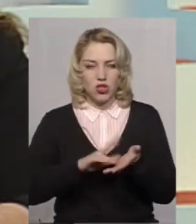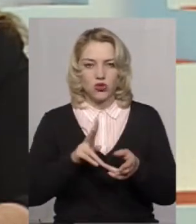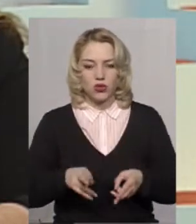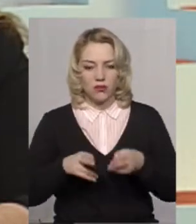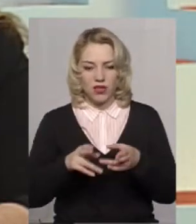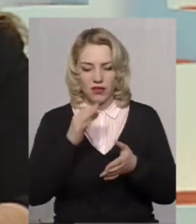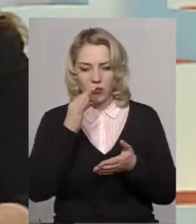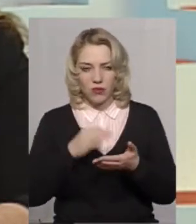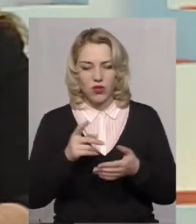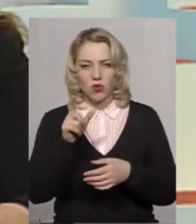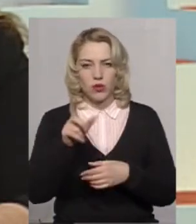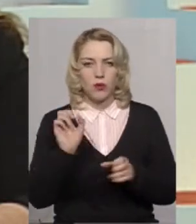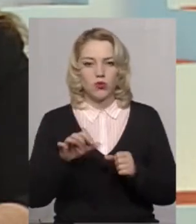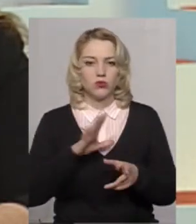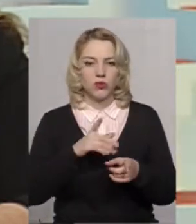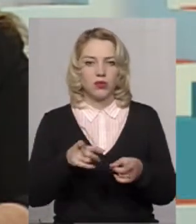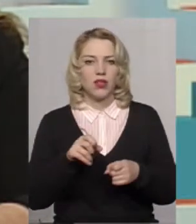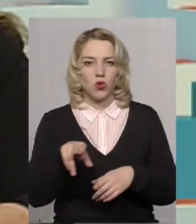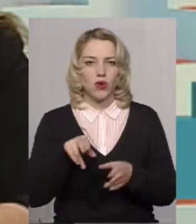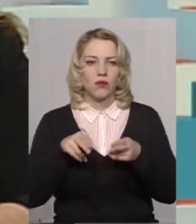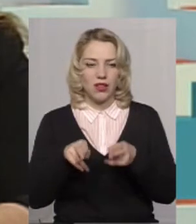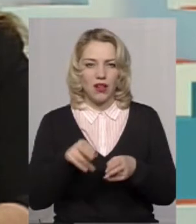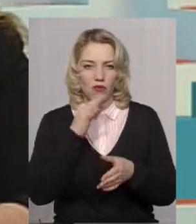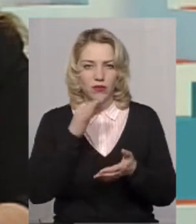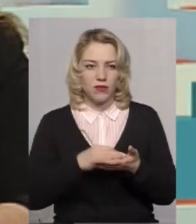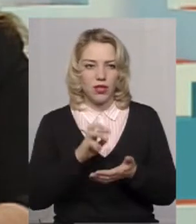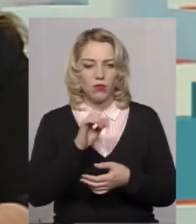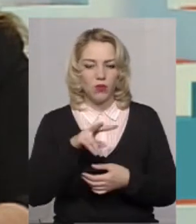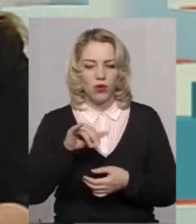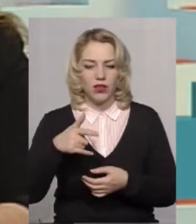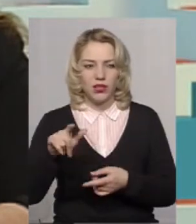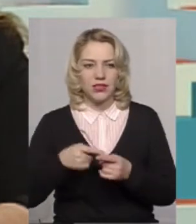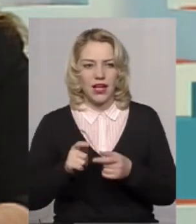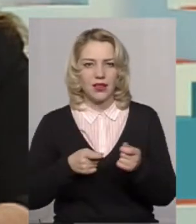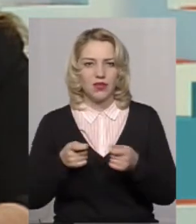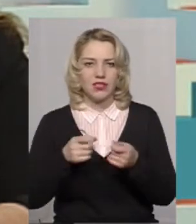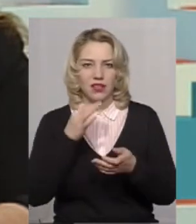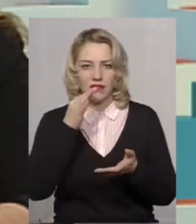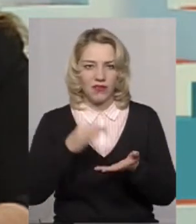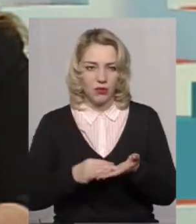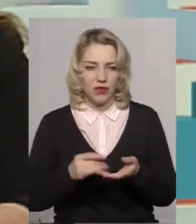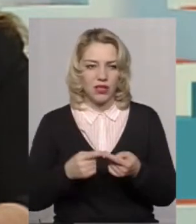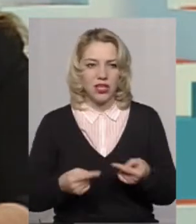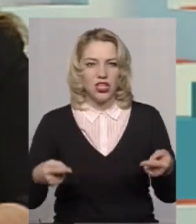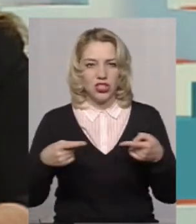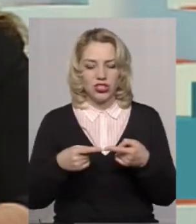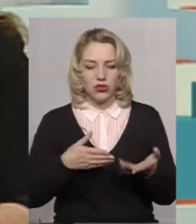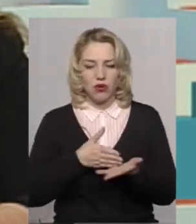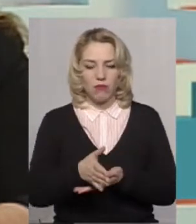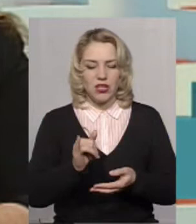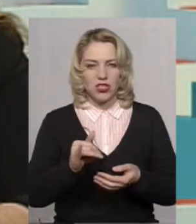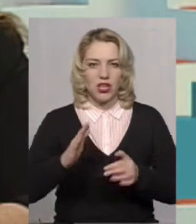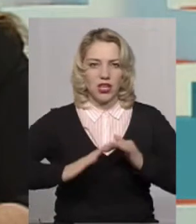відповідальність, особи можуть бути притягнуті до кримінальної відповідальності. Болінг – це адміністративна відповідальність. Чітко межі і